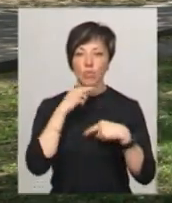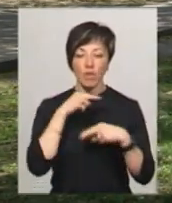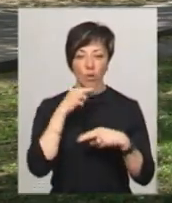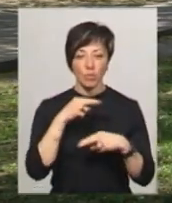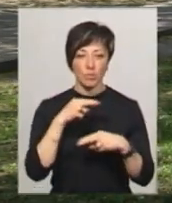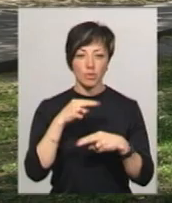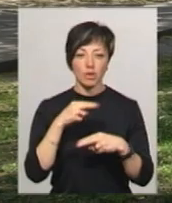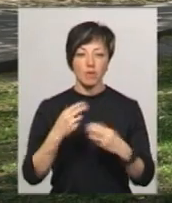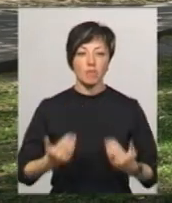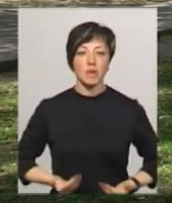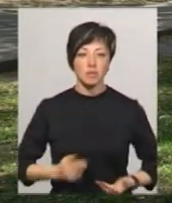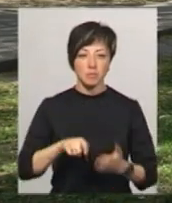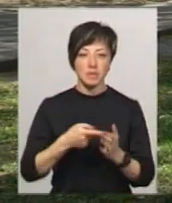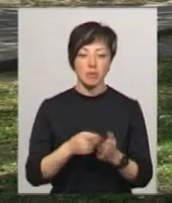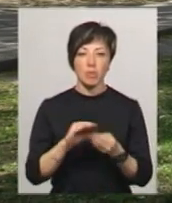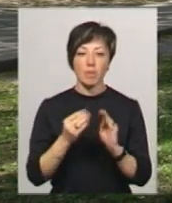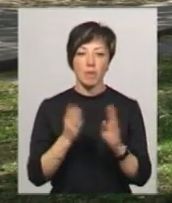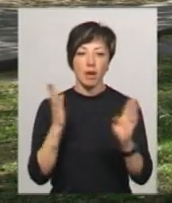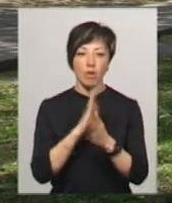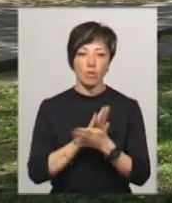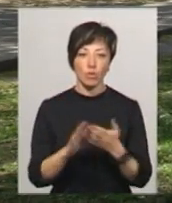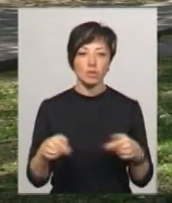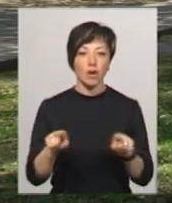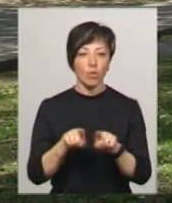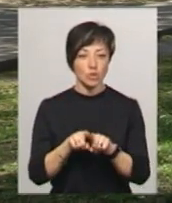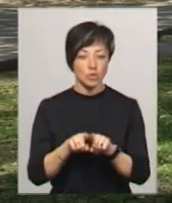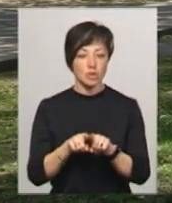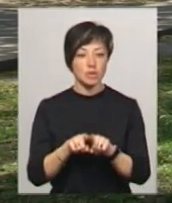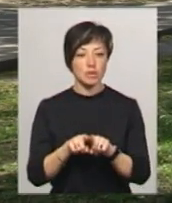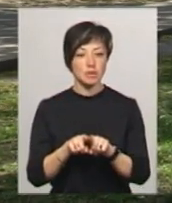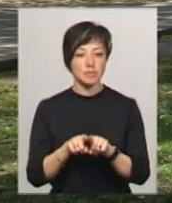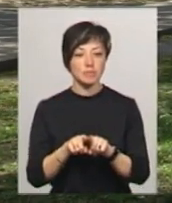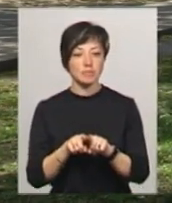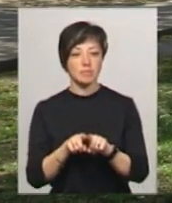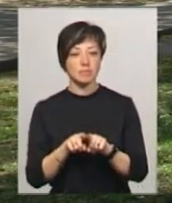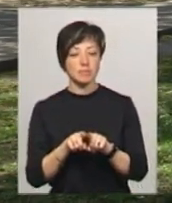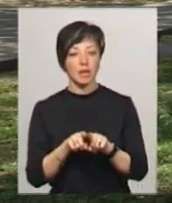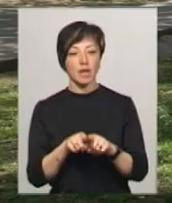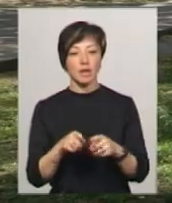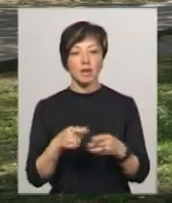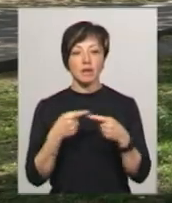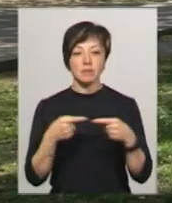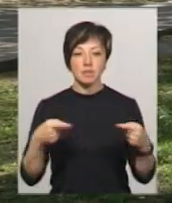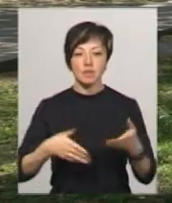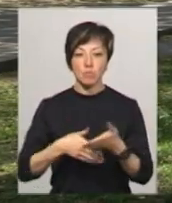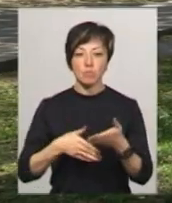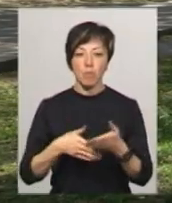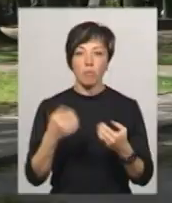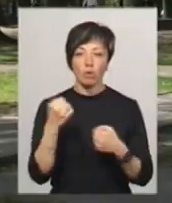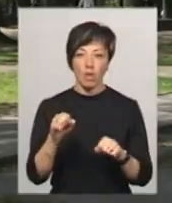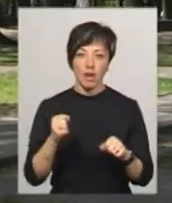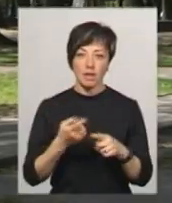мешканців міста на проблеми екології, а також способи подолання цих проблем